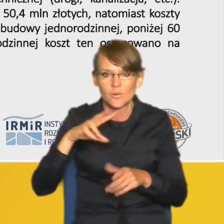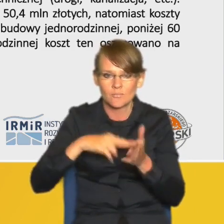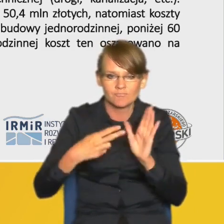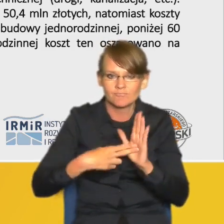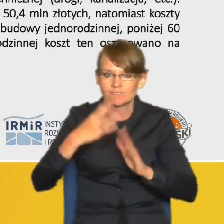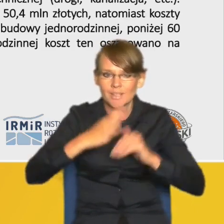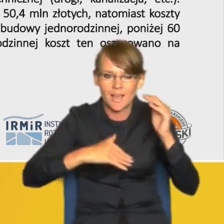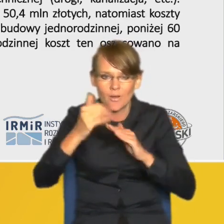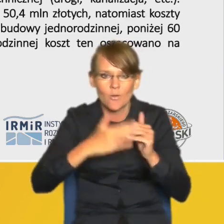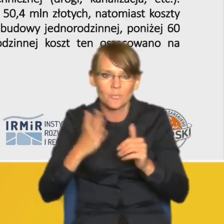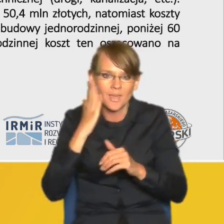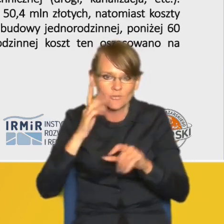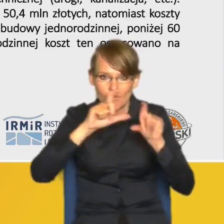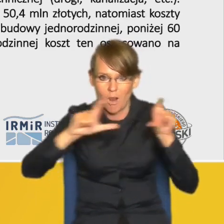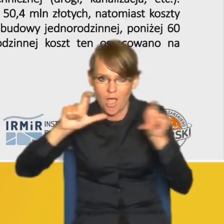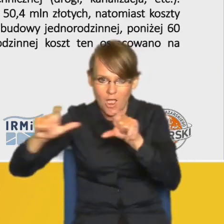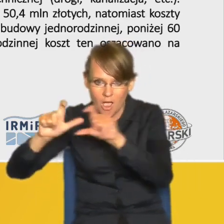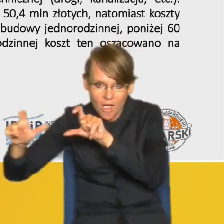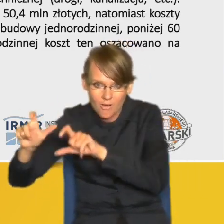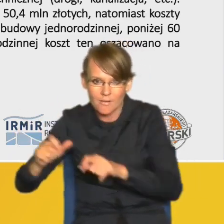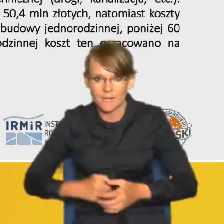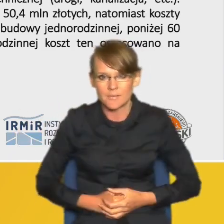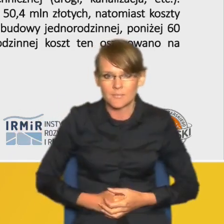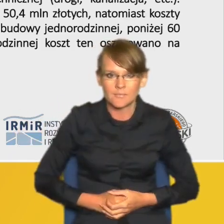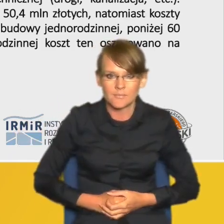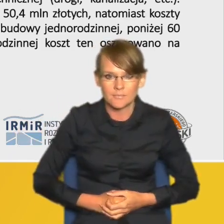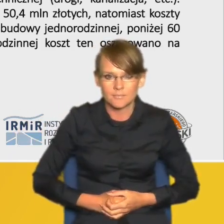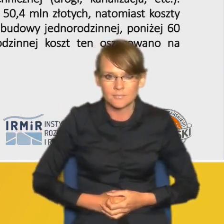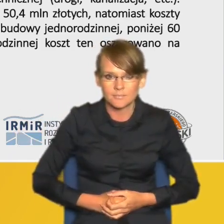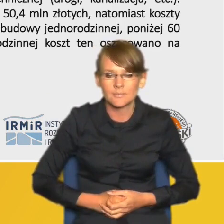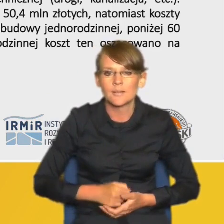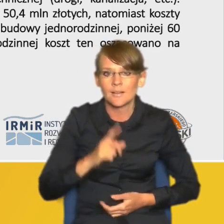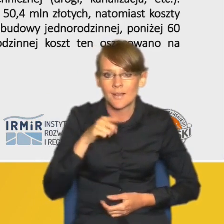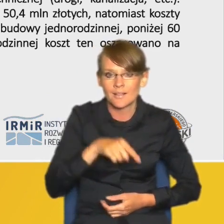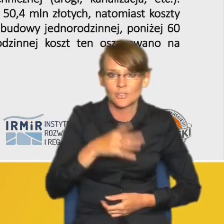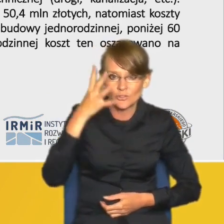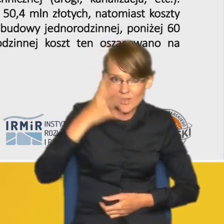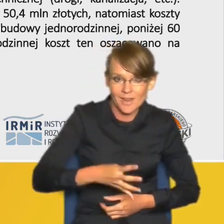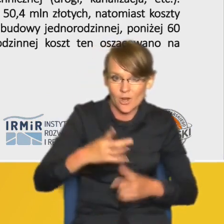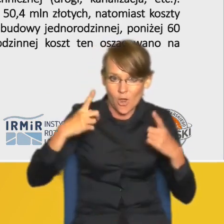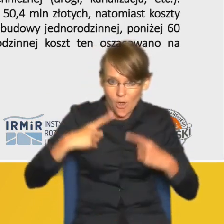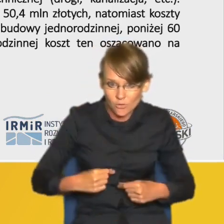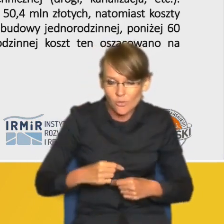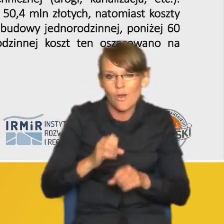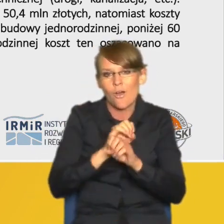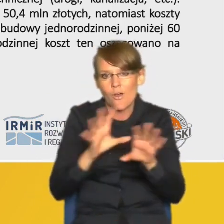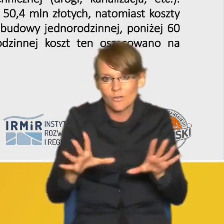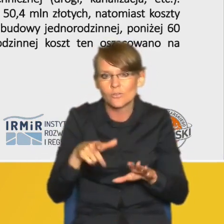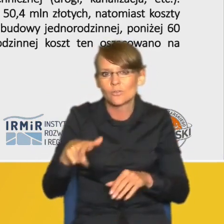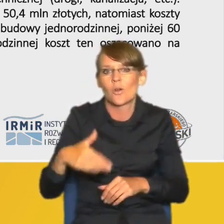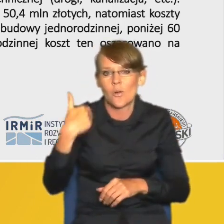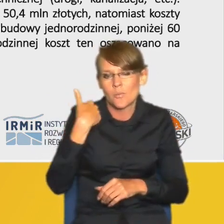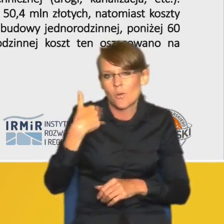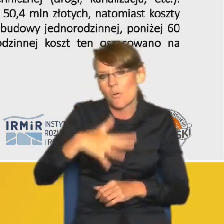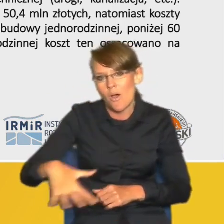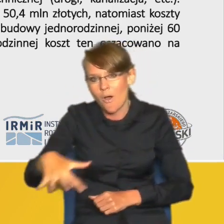mieszkaniowej wielorodzinnej przy czym te 4 tysiące osób były oczywiście zlokalizowane